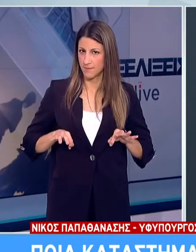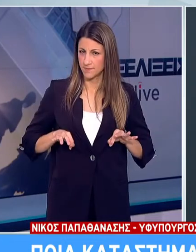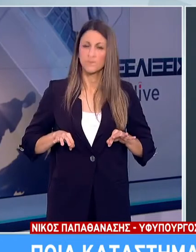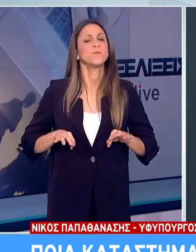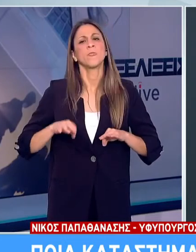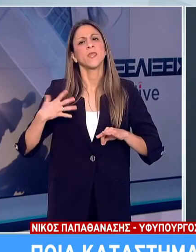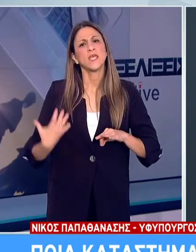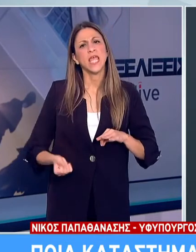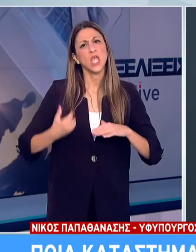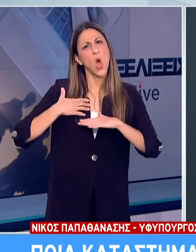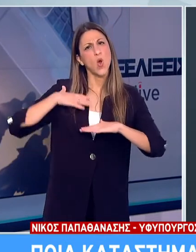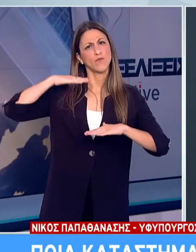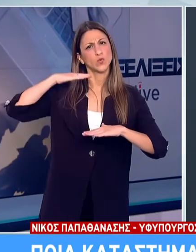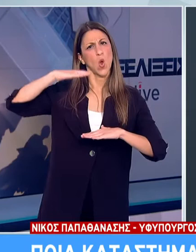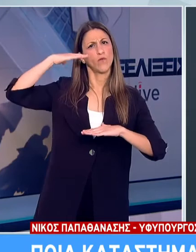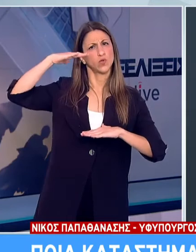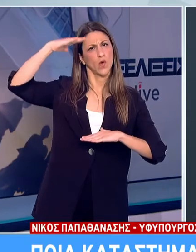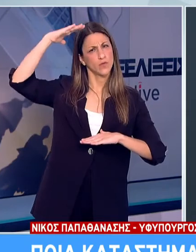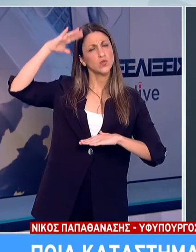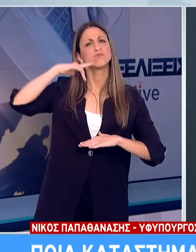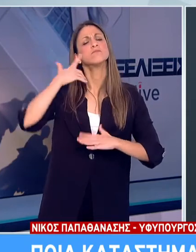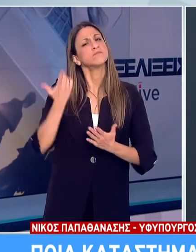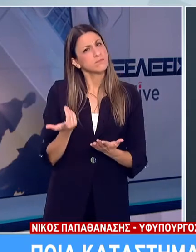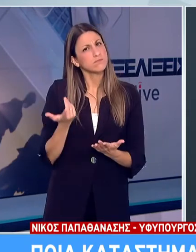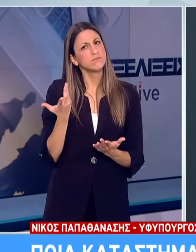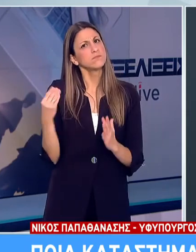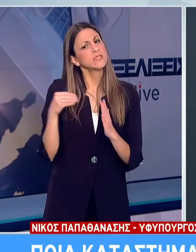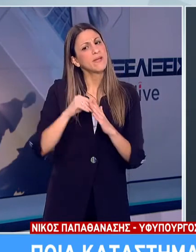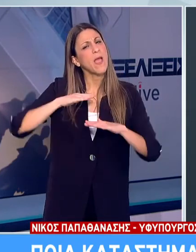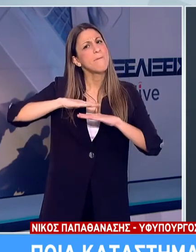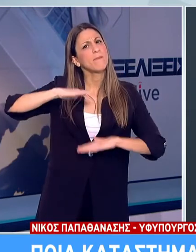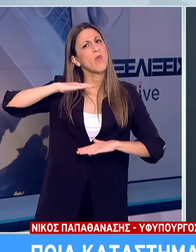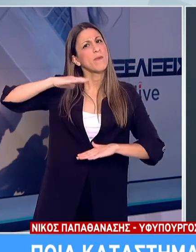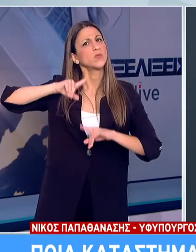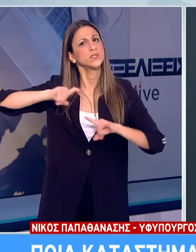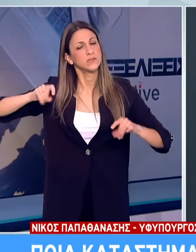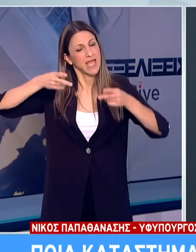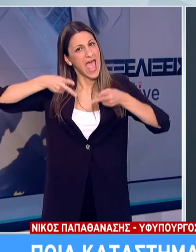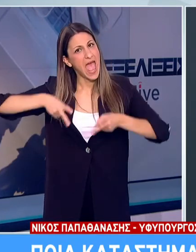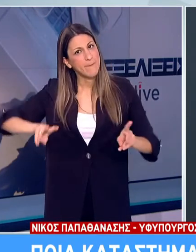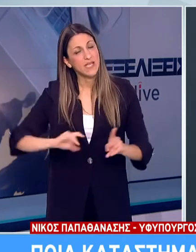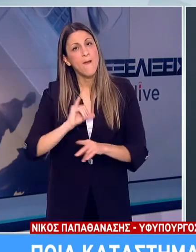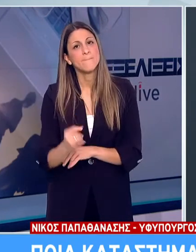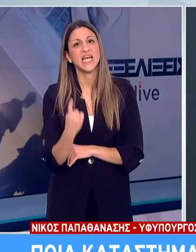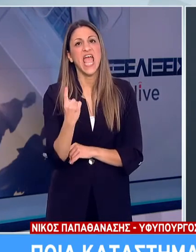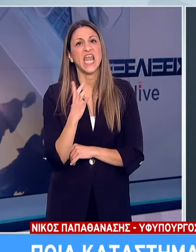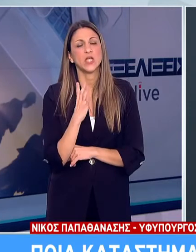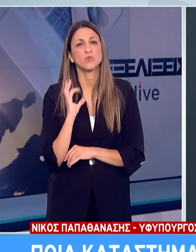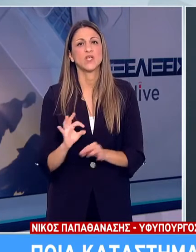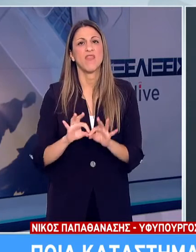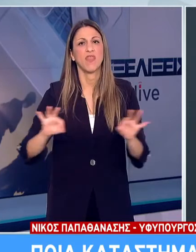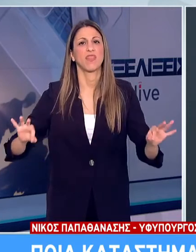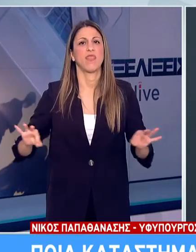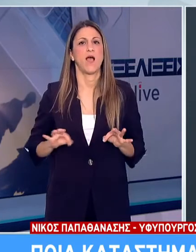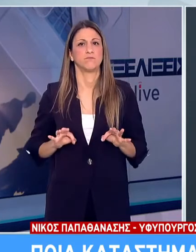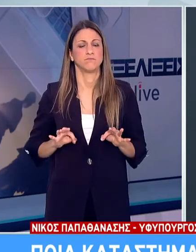σε περισσότερα του ενός επιπέδου, ισχύει και το κριτήριο επιπέδων, δηλαδή επιτρέπεται έως ένα άτομο αναδέκα τετραγωνικά